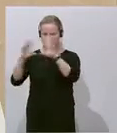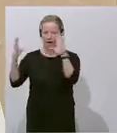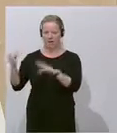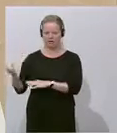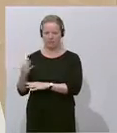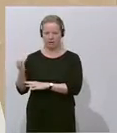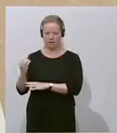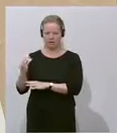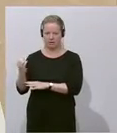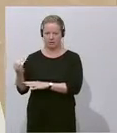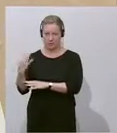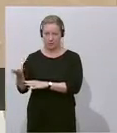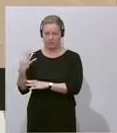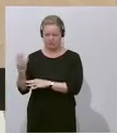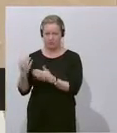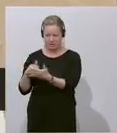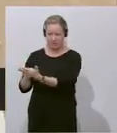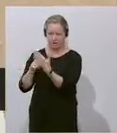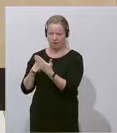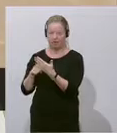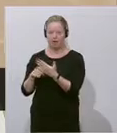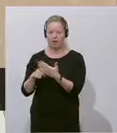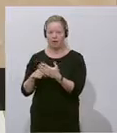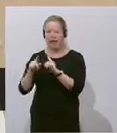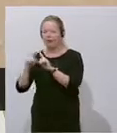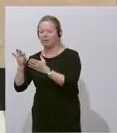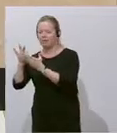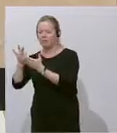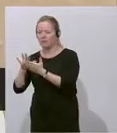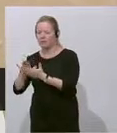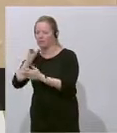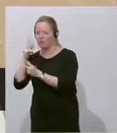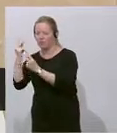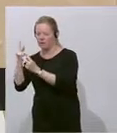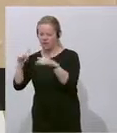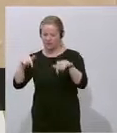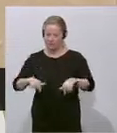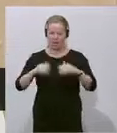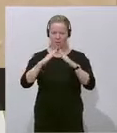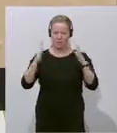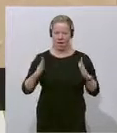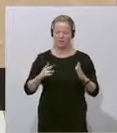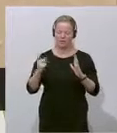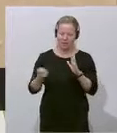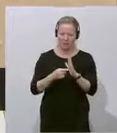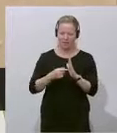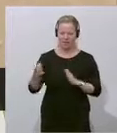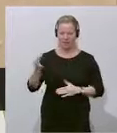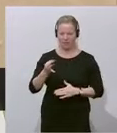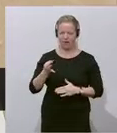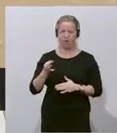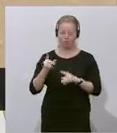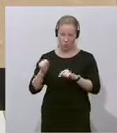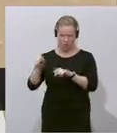dass andere Termine nicht so wichtig sind wie eine dringliche Anfrage in diesem Haus. Werte Kolleginnen und Kollegen,